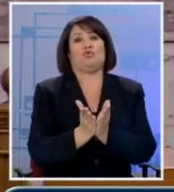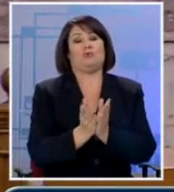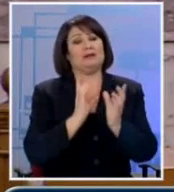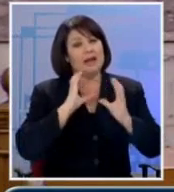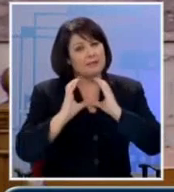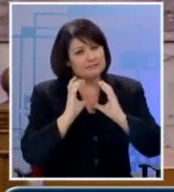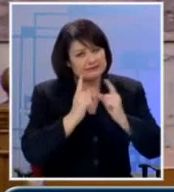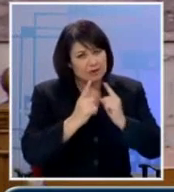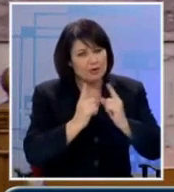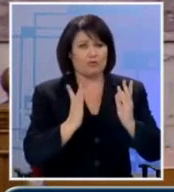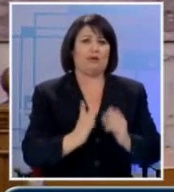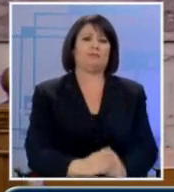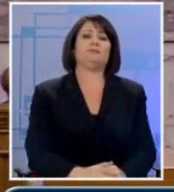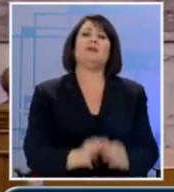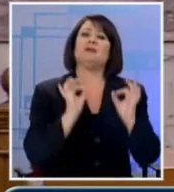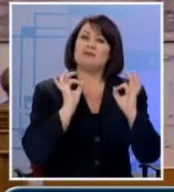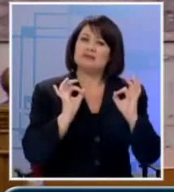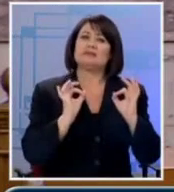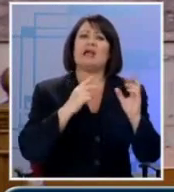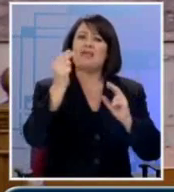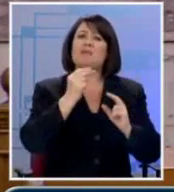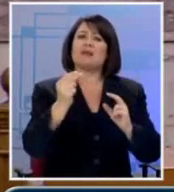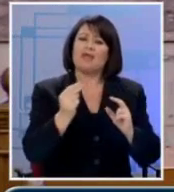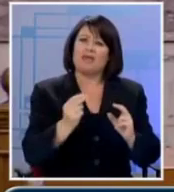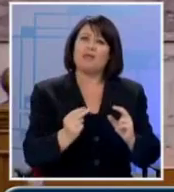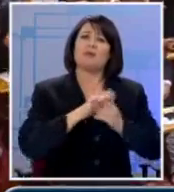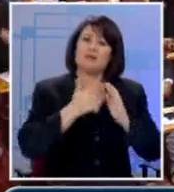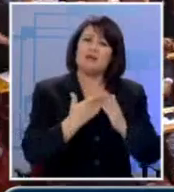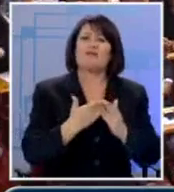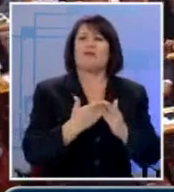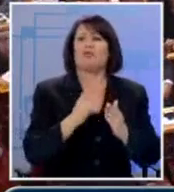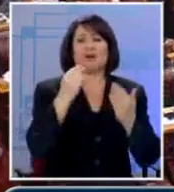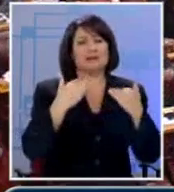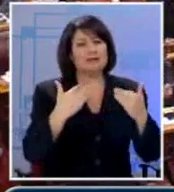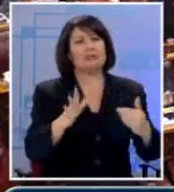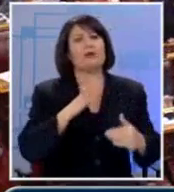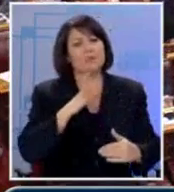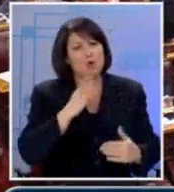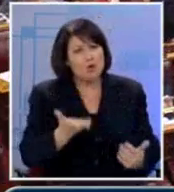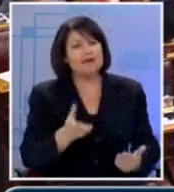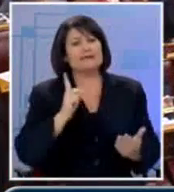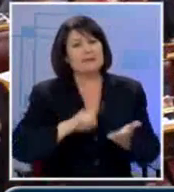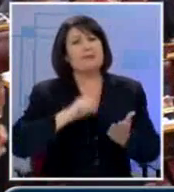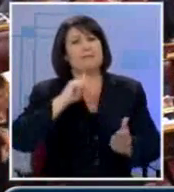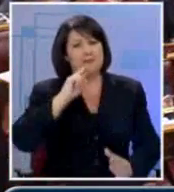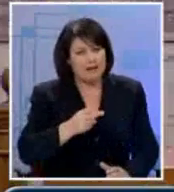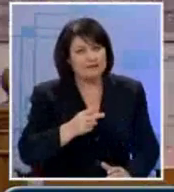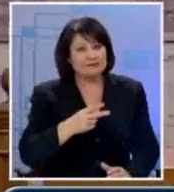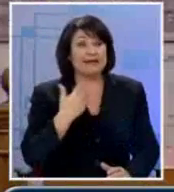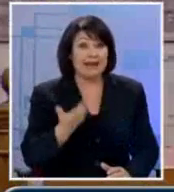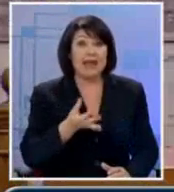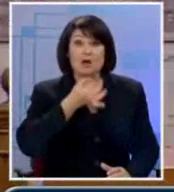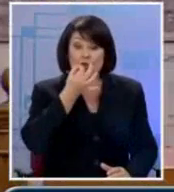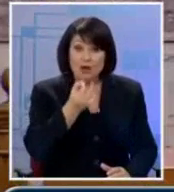συνεννοηθούμε. Σαφώς έχουν αναπτυχθεί θέματα τα οποία ενδιαφέρουν το Κοινοβούλιο και τους πολίτες και απαιτούν και απάντηση. Εγώ